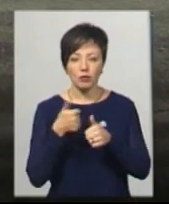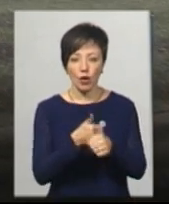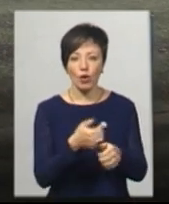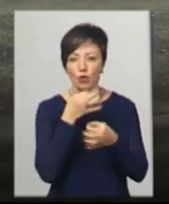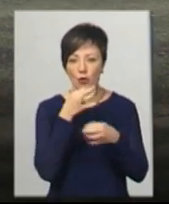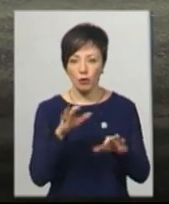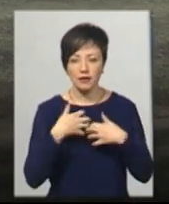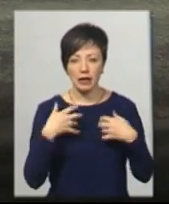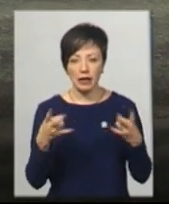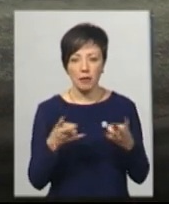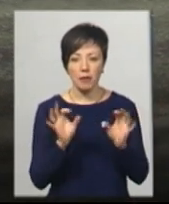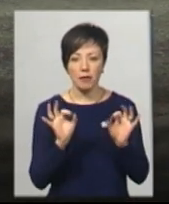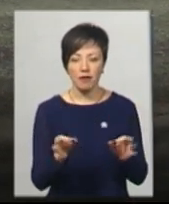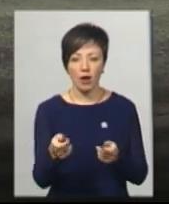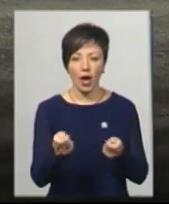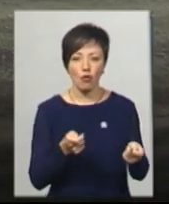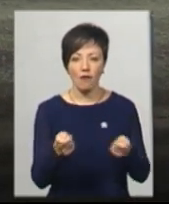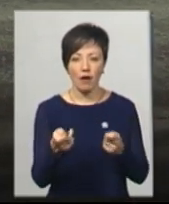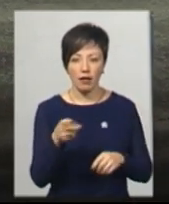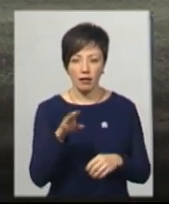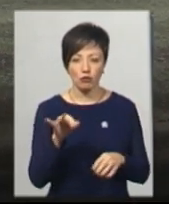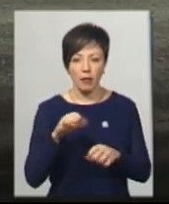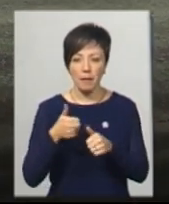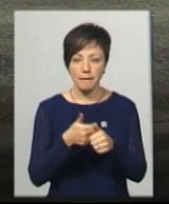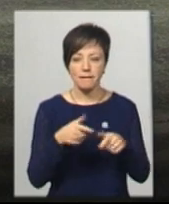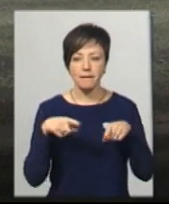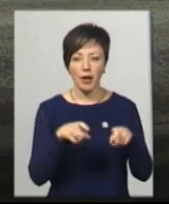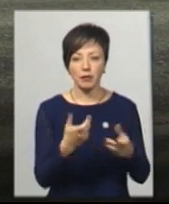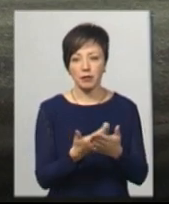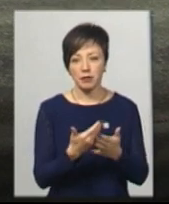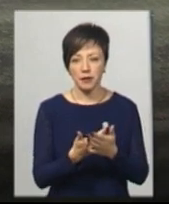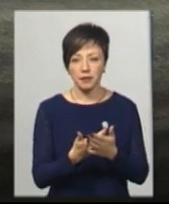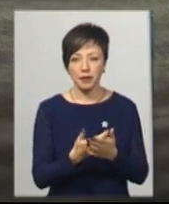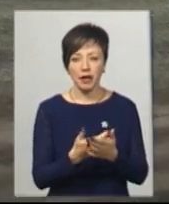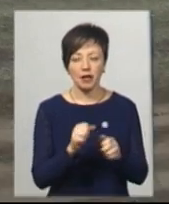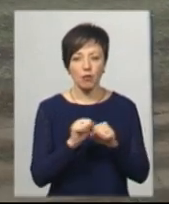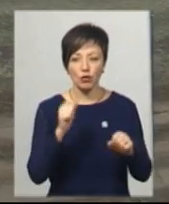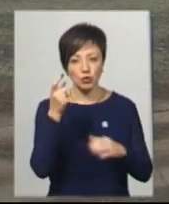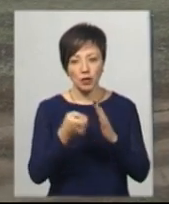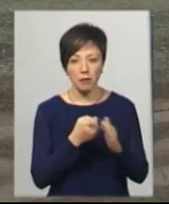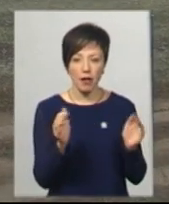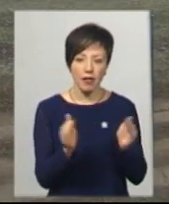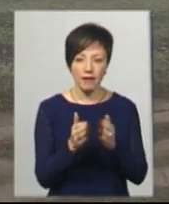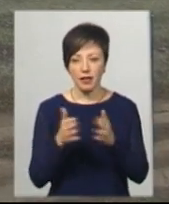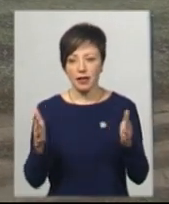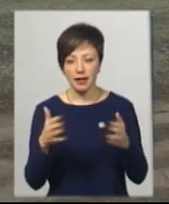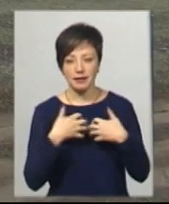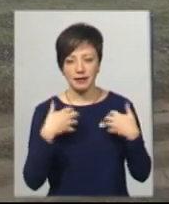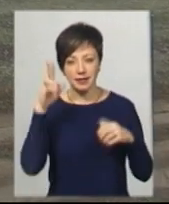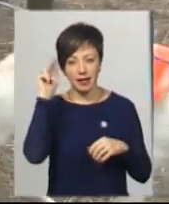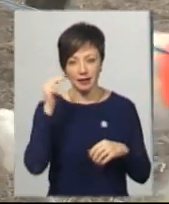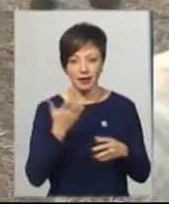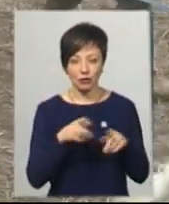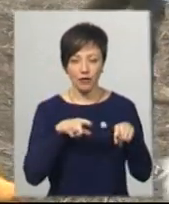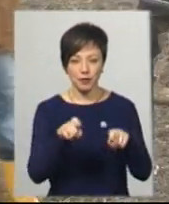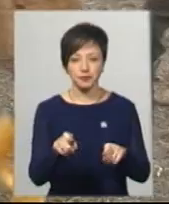треба ними управляти, щоб вони не бігли, якщо по малому. Не можеш вгадати, чи там малий звір, чи великий зайць, якщо